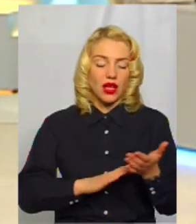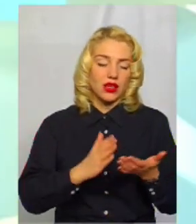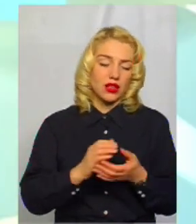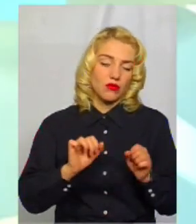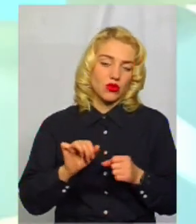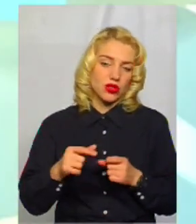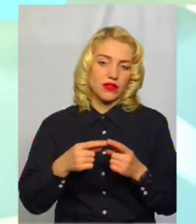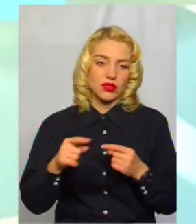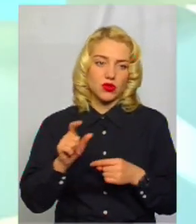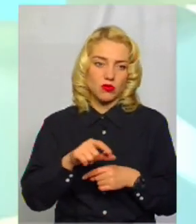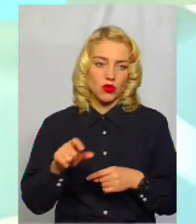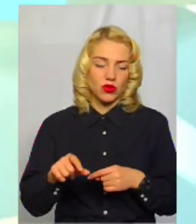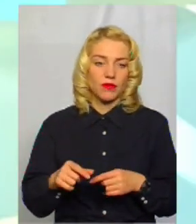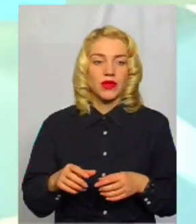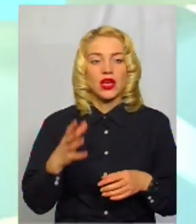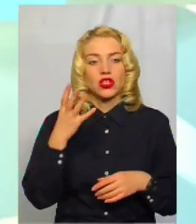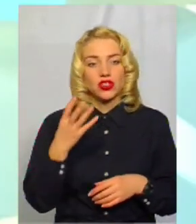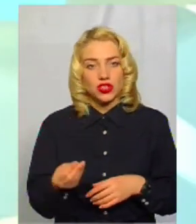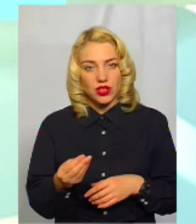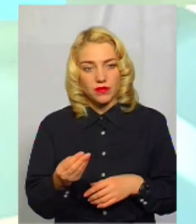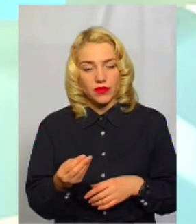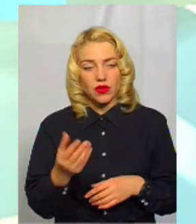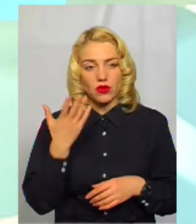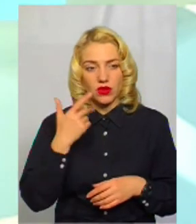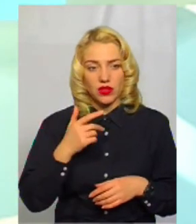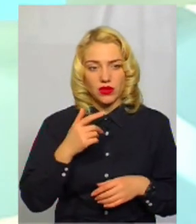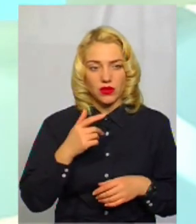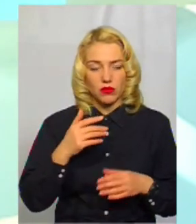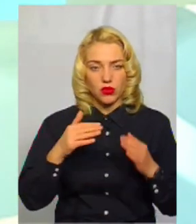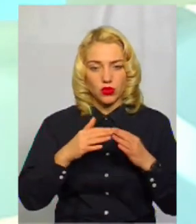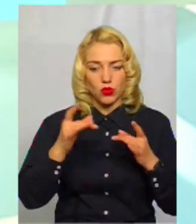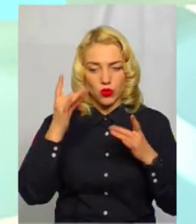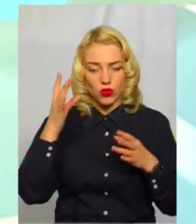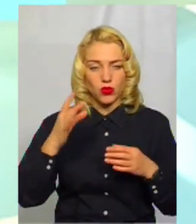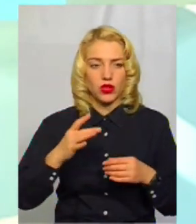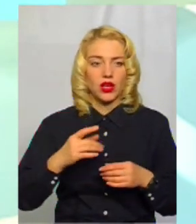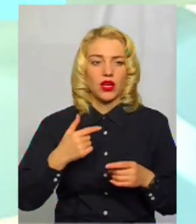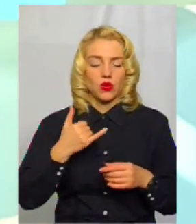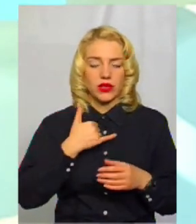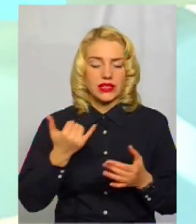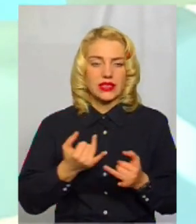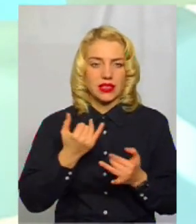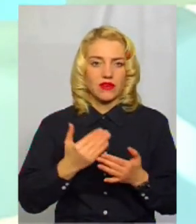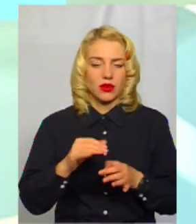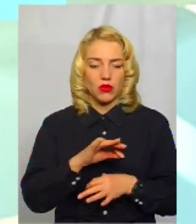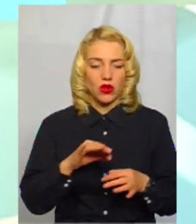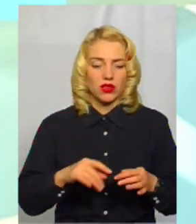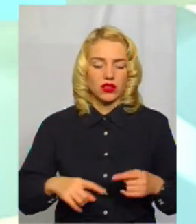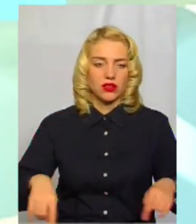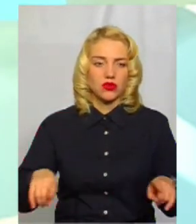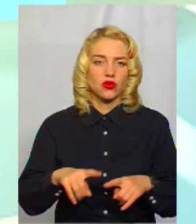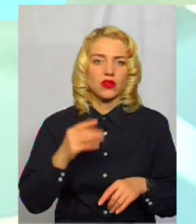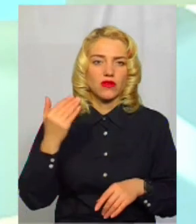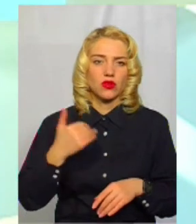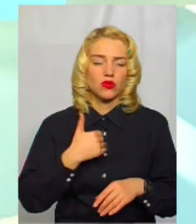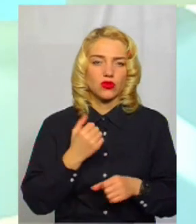іншим розповідати. І ще колеги з культури, будинок культури, також у цікавий проєкт, така зона, вони